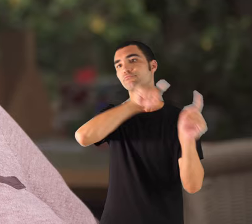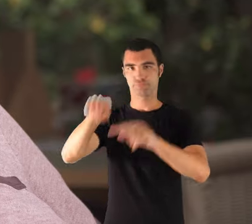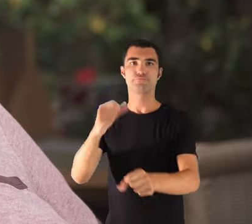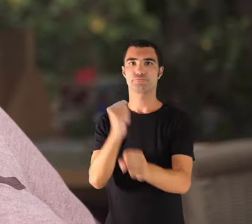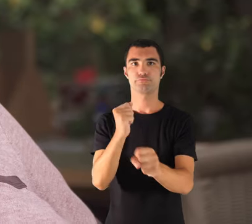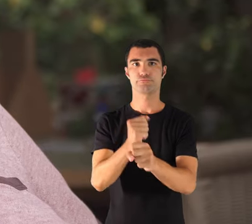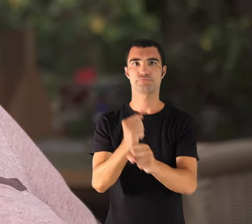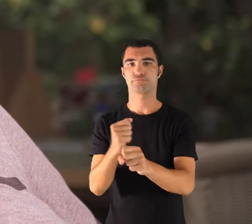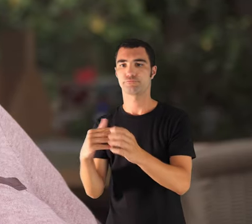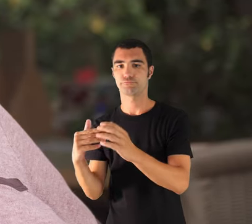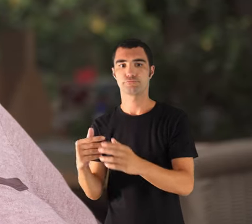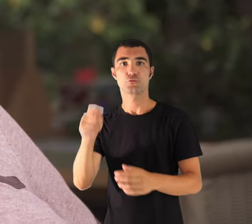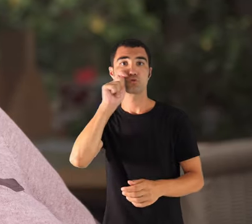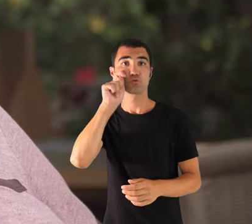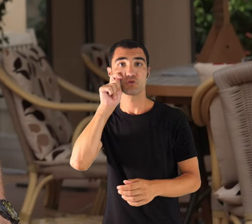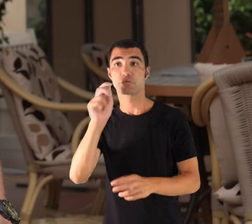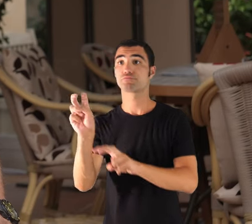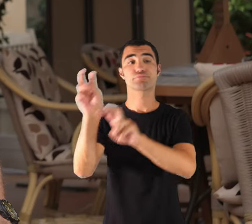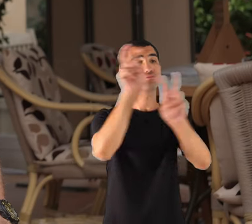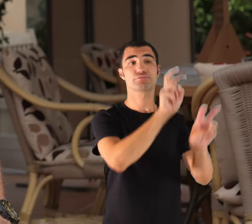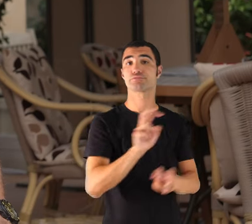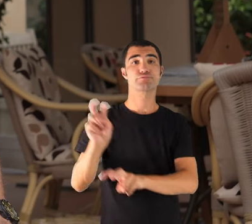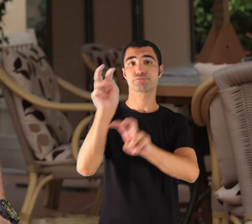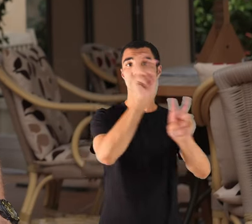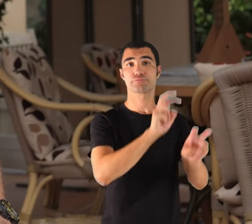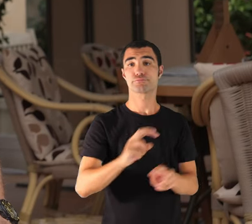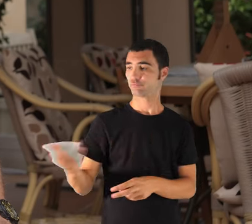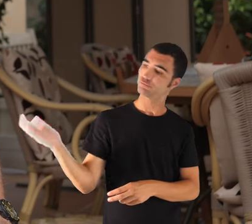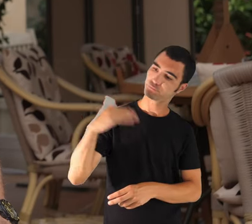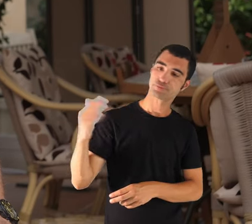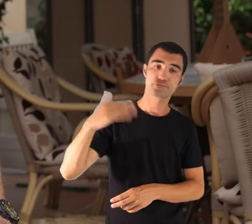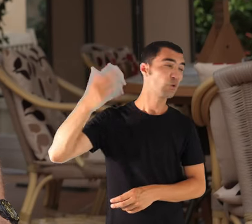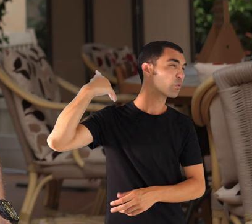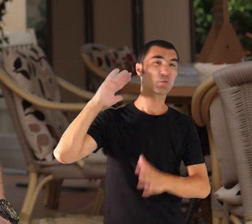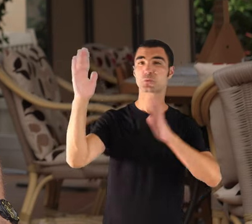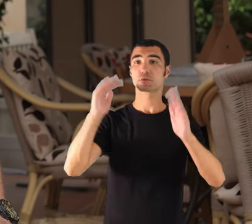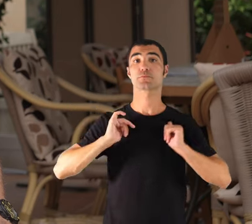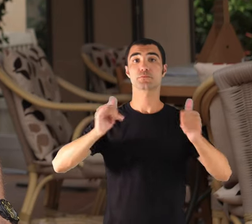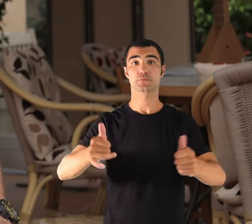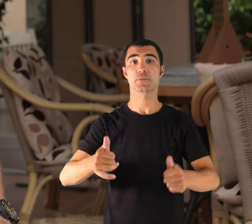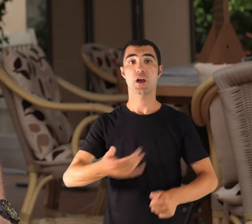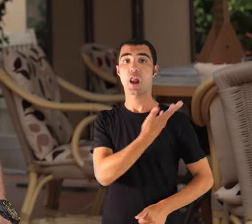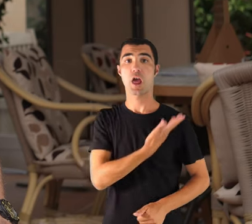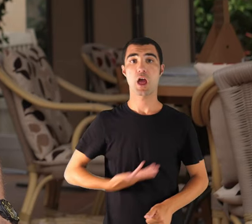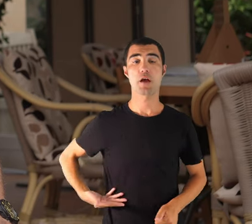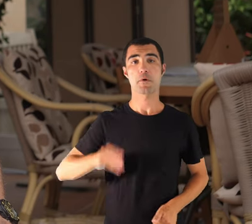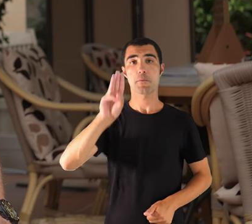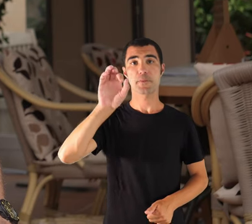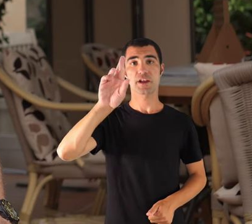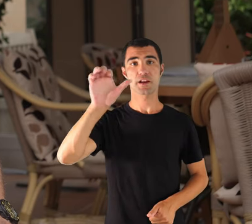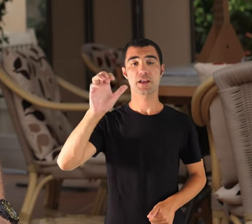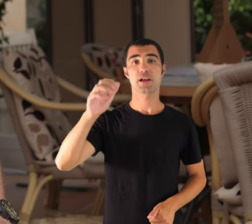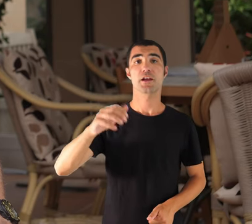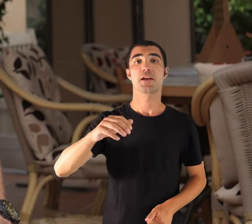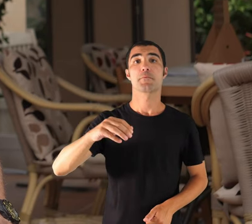feina a traslladar turisme. Jo vaig començar, hi havia aquell entonces a la Montpere Marc, que és un pare d